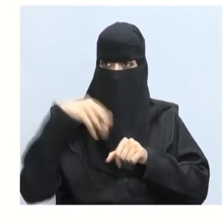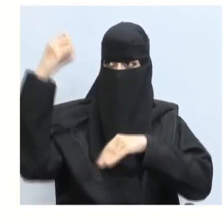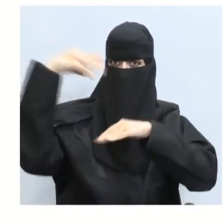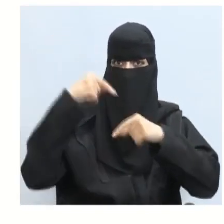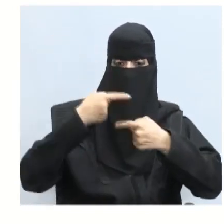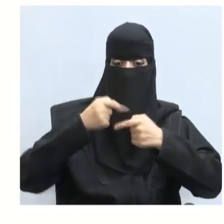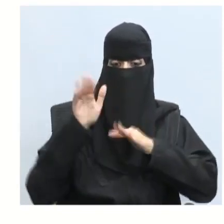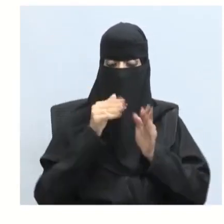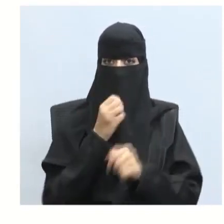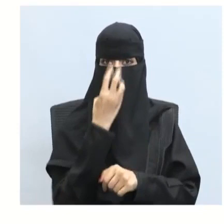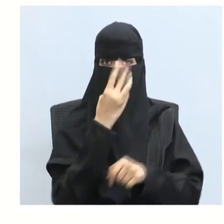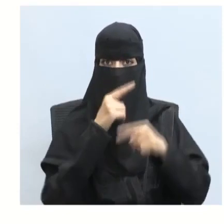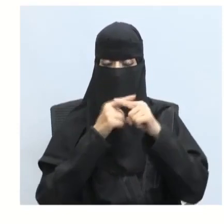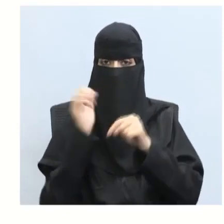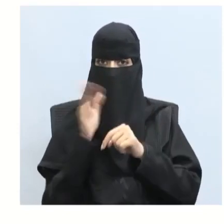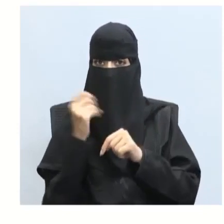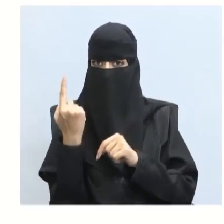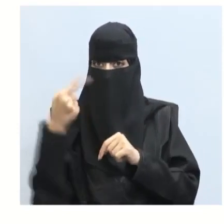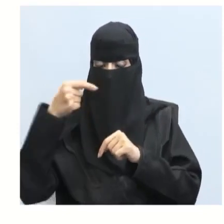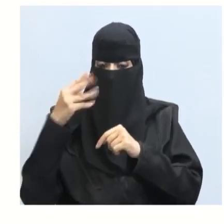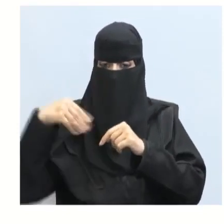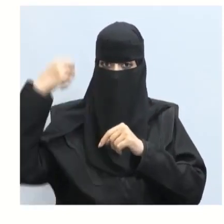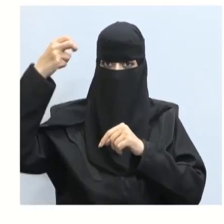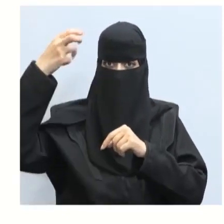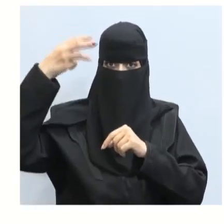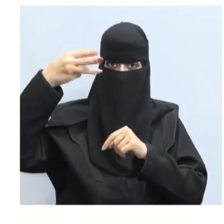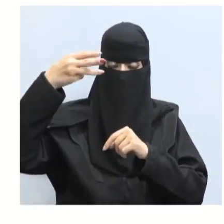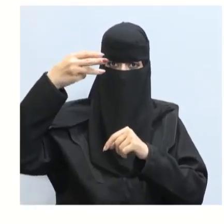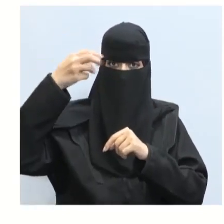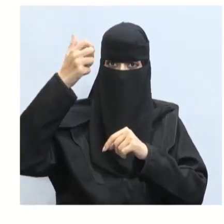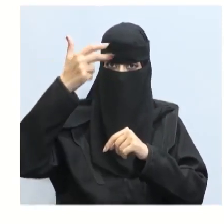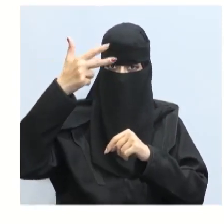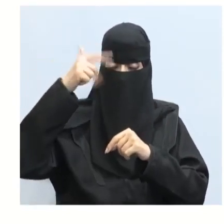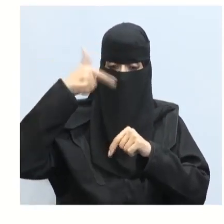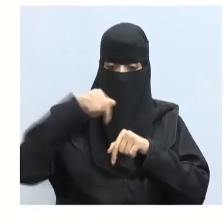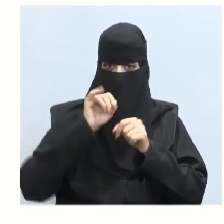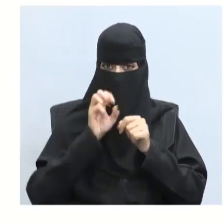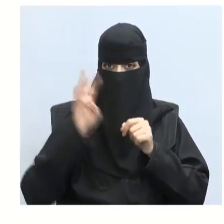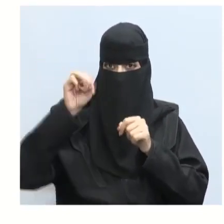تساوي 3 في 10 أس 8 متر لكل ثانية